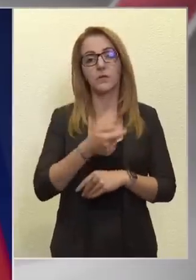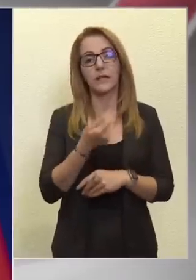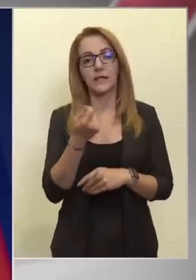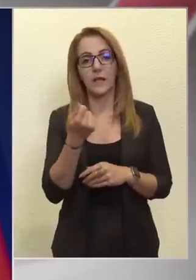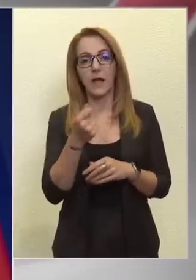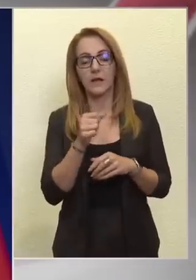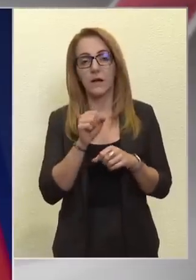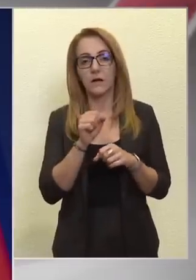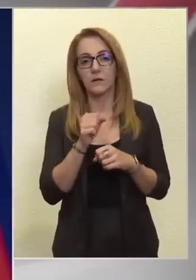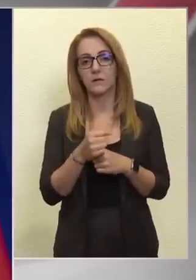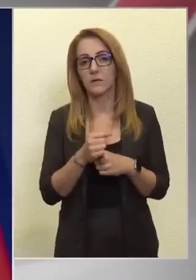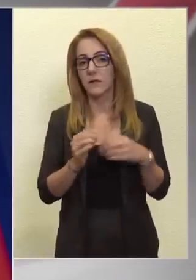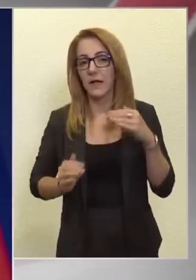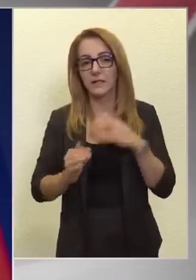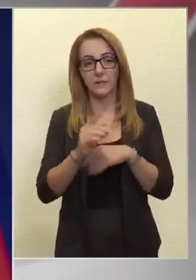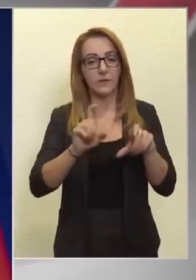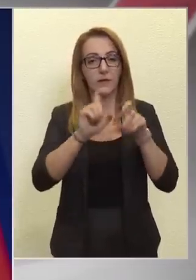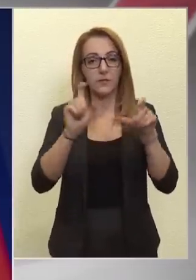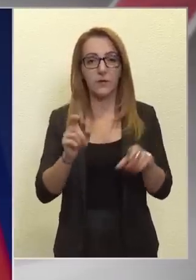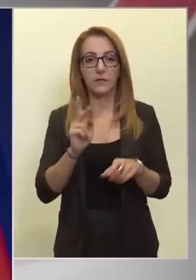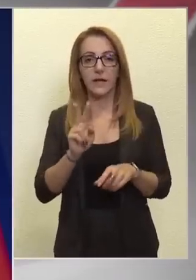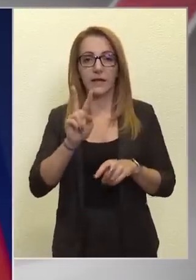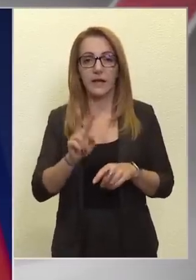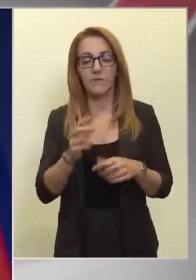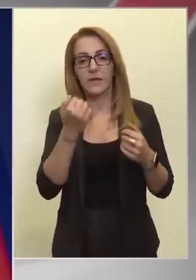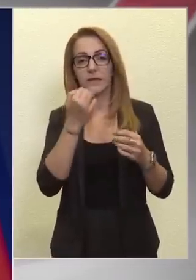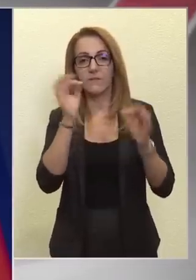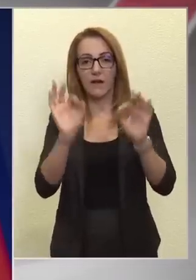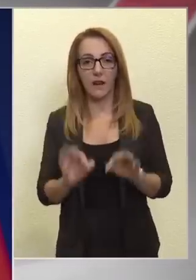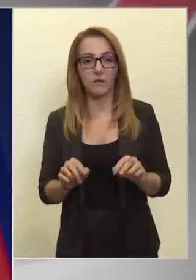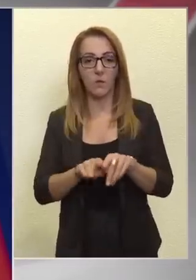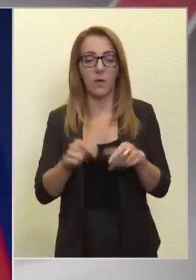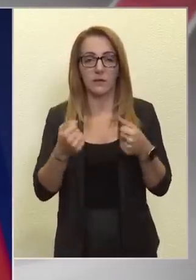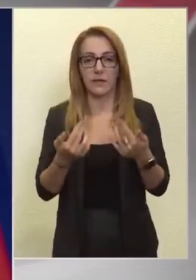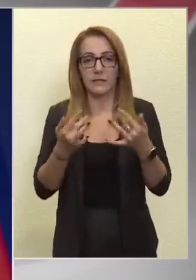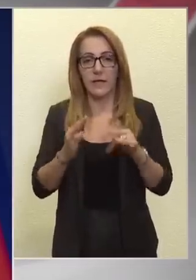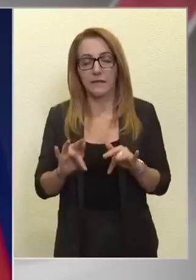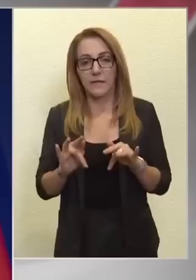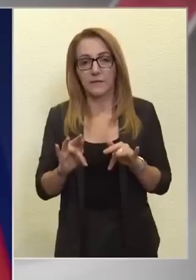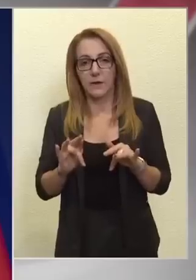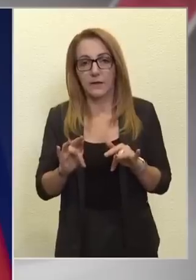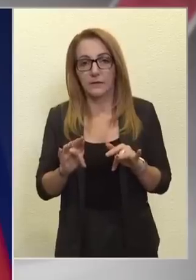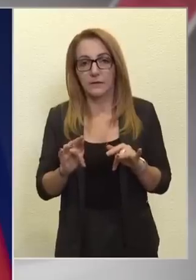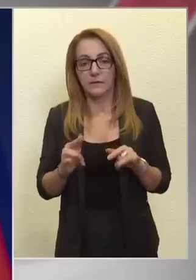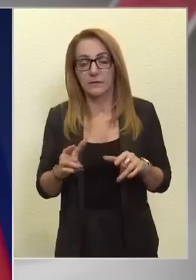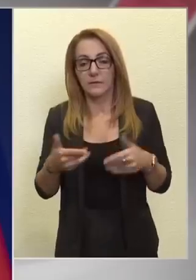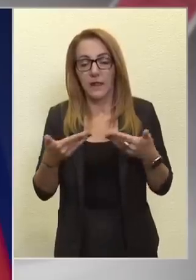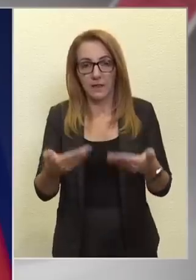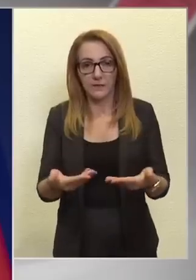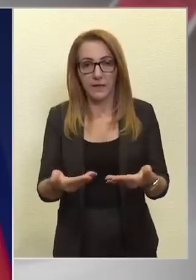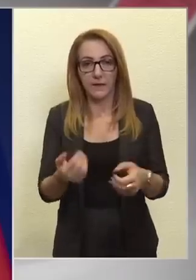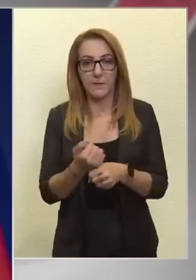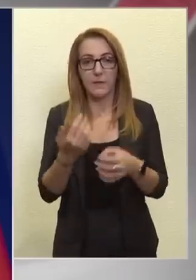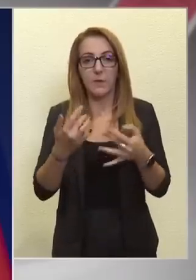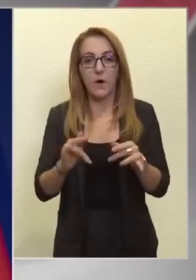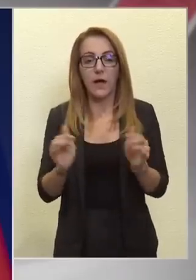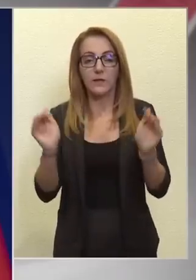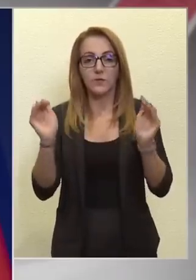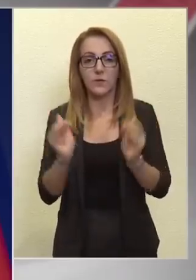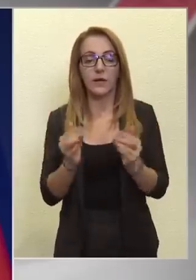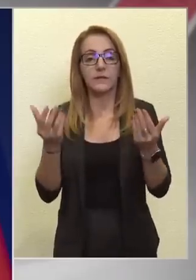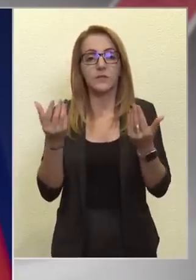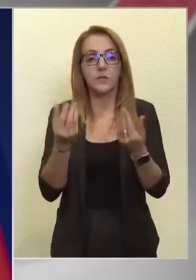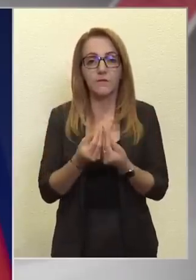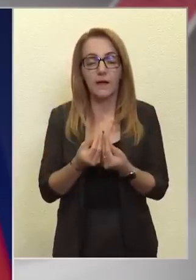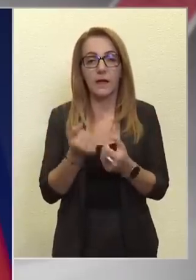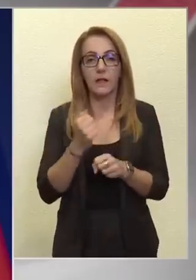elszadulása miatt a KKV-k vagy a vállalatok olyan nehéz helyzetbe kerülhetnek, hogy a munkahelyek csökkentésével,